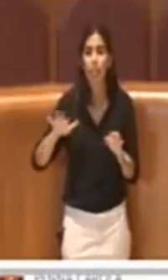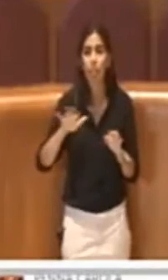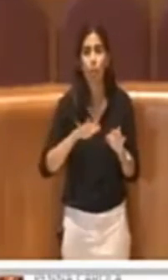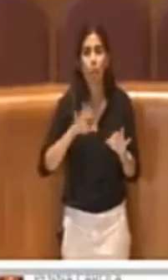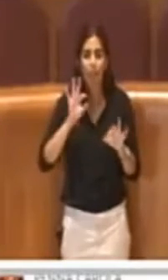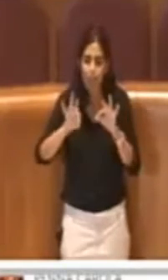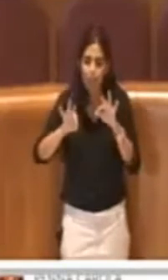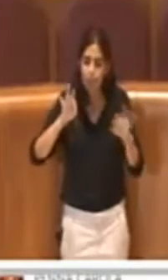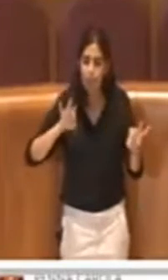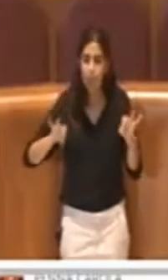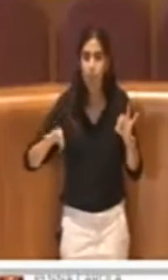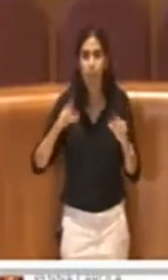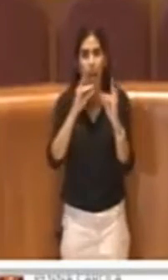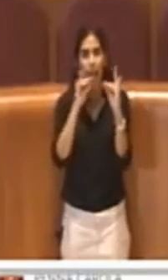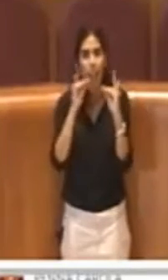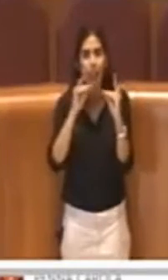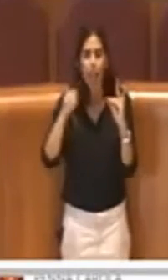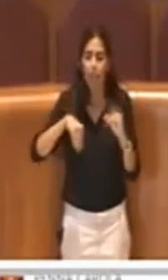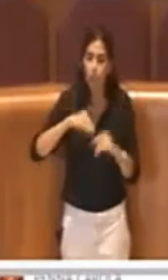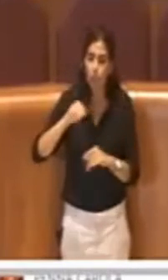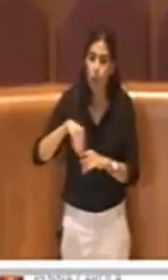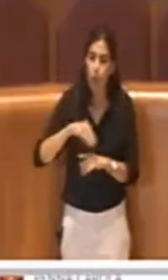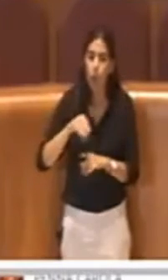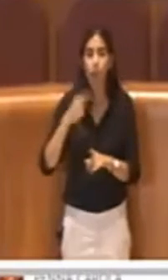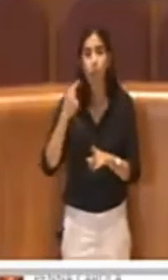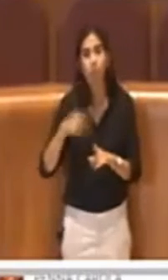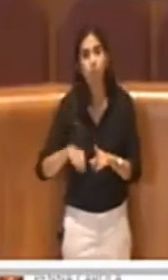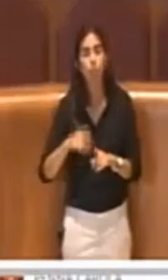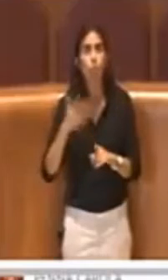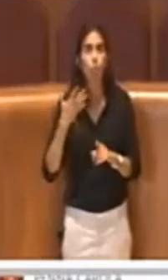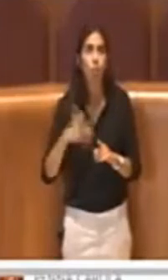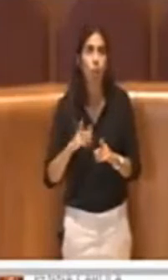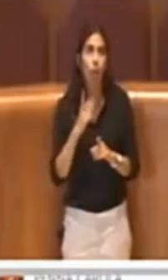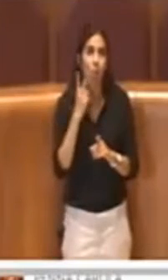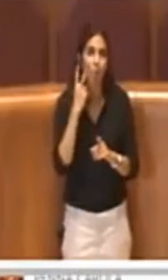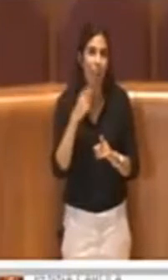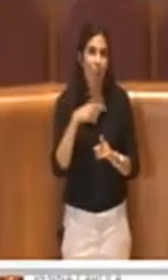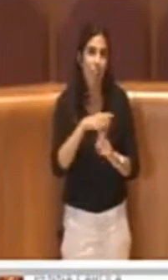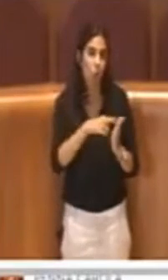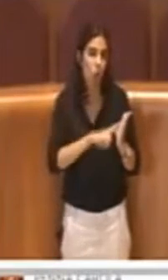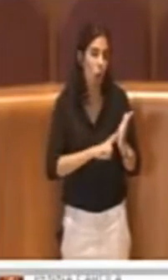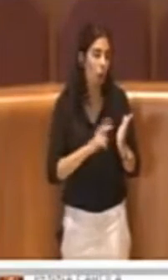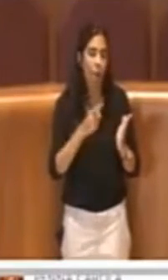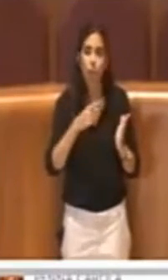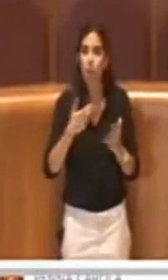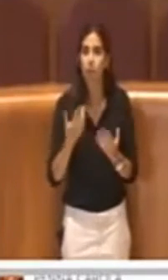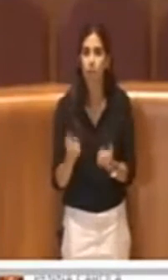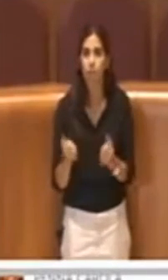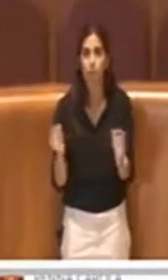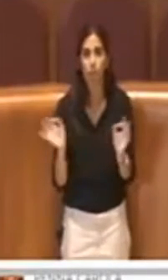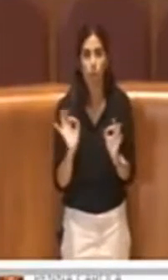come era previsto nel regolamento. Quindi ovviamente